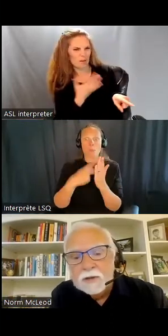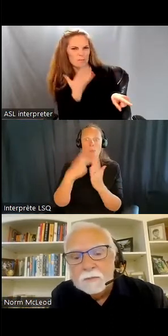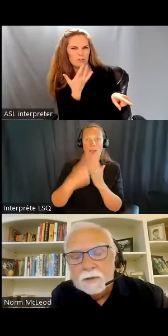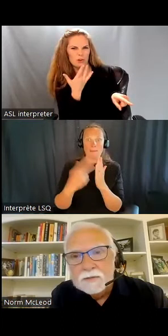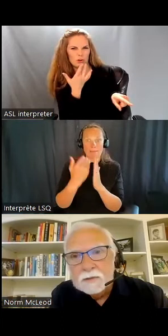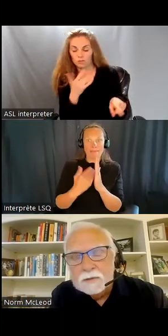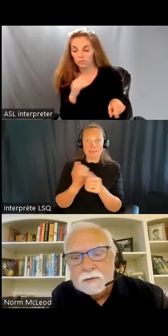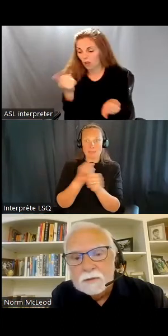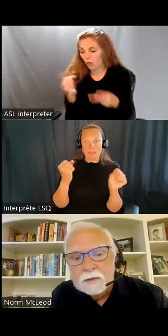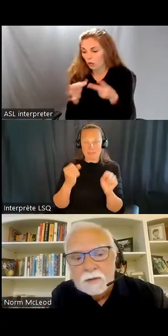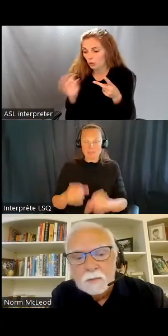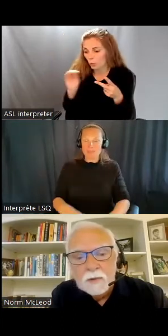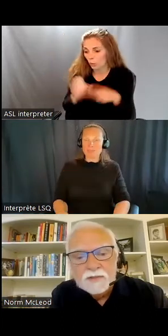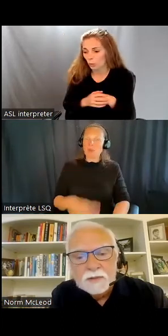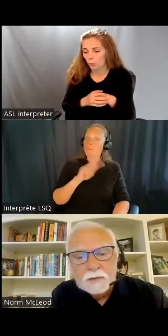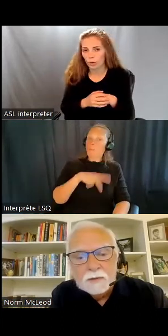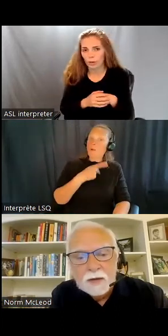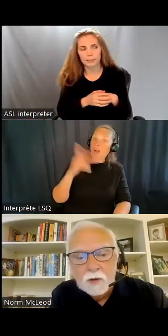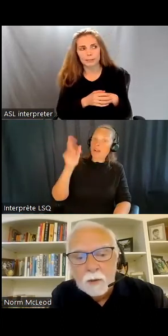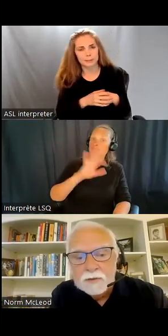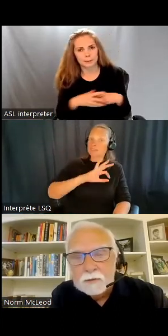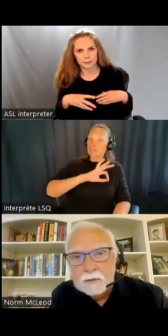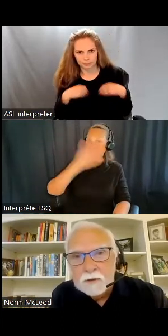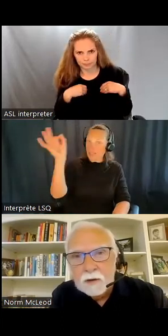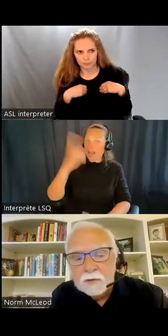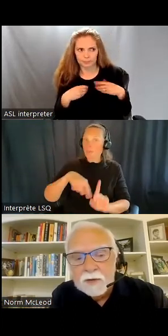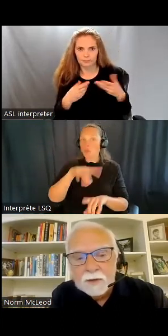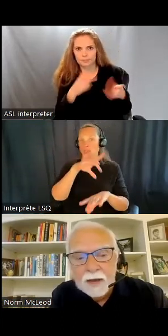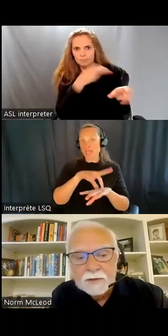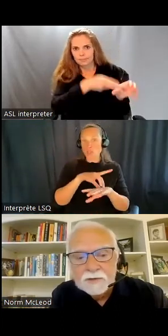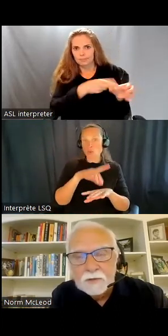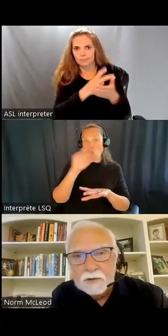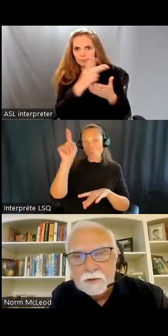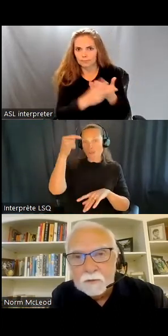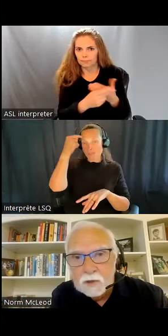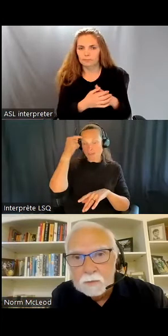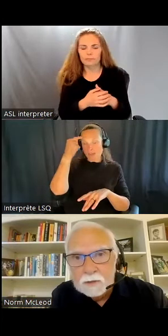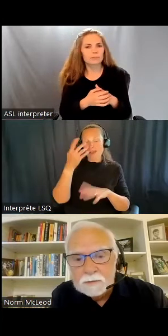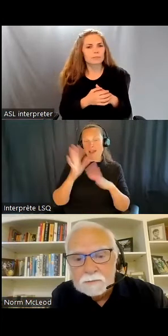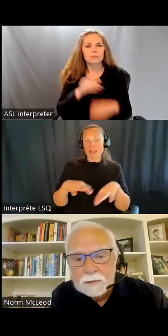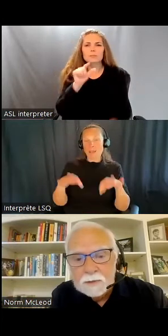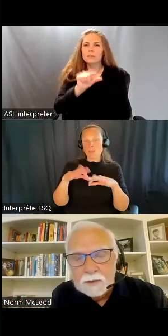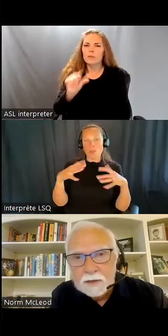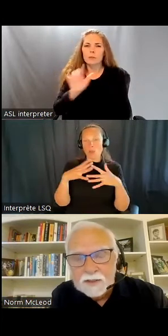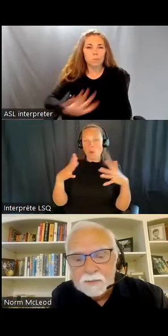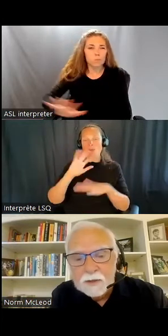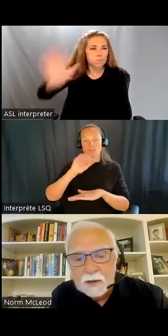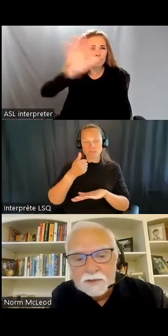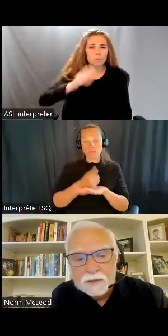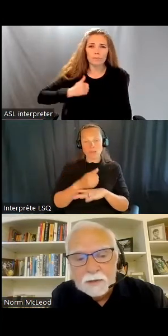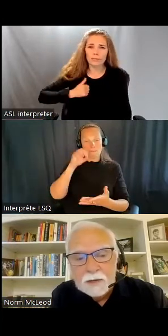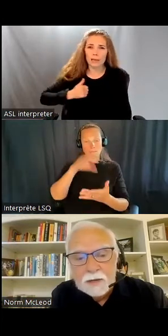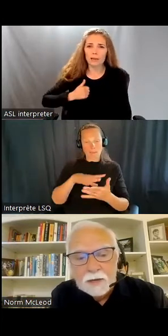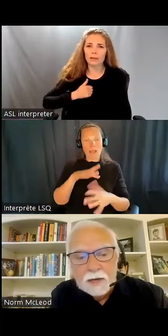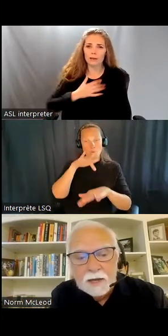Les gouvernements fédéraux, provinciaux et territoriaux doivent adopter des plans concrets pour garantir des